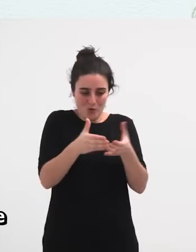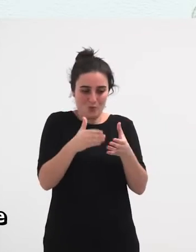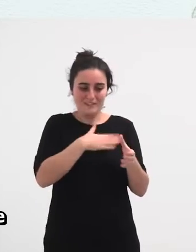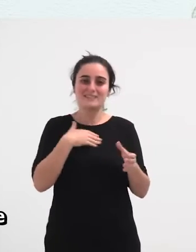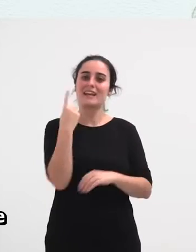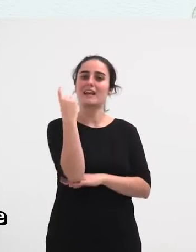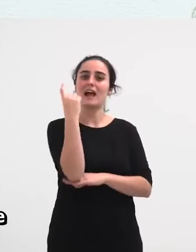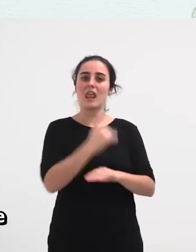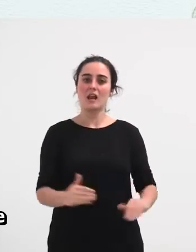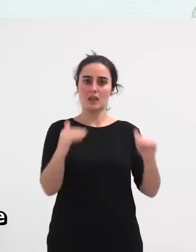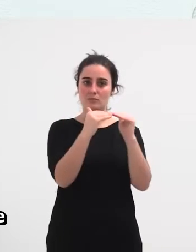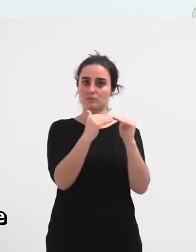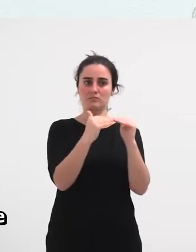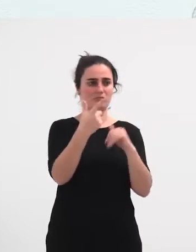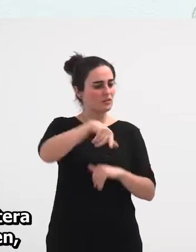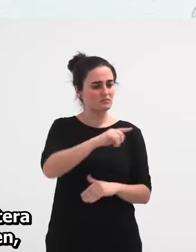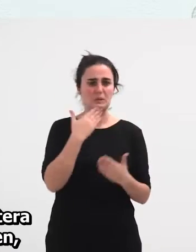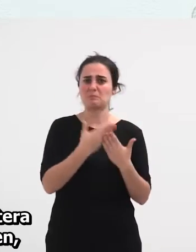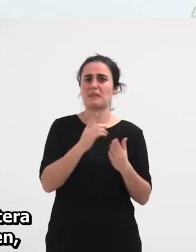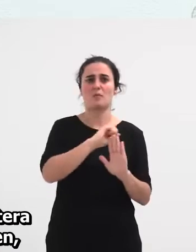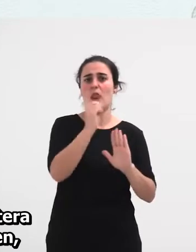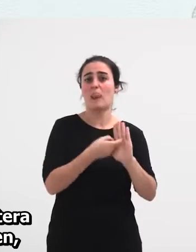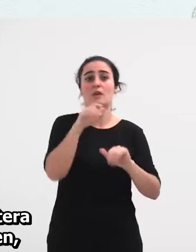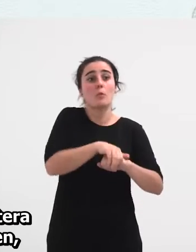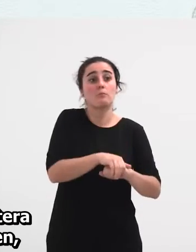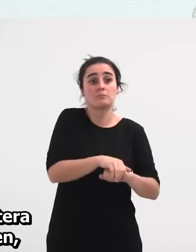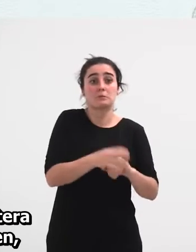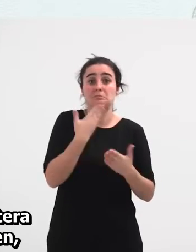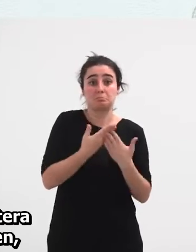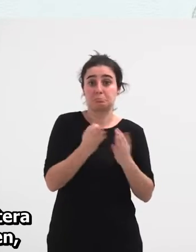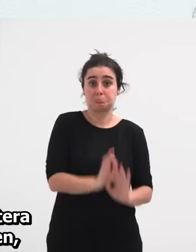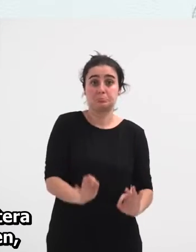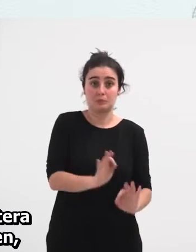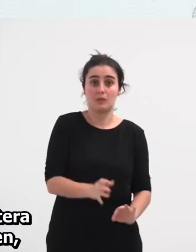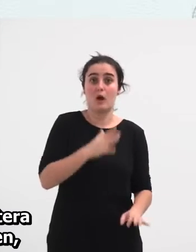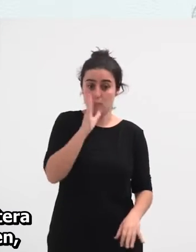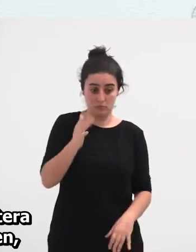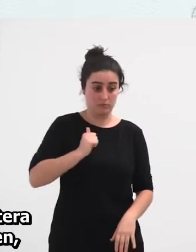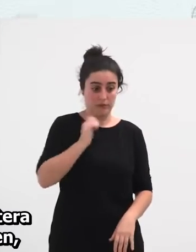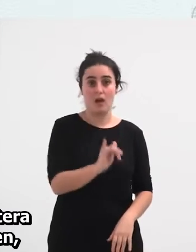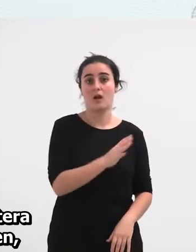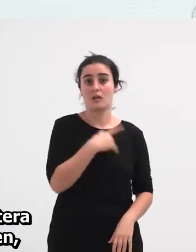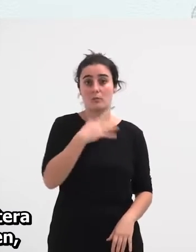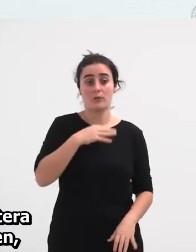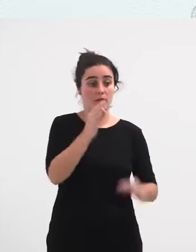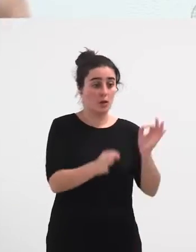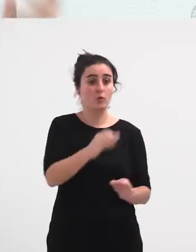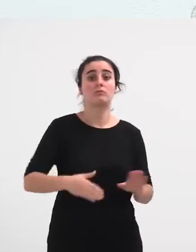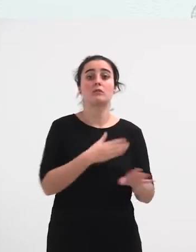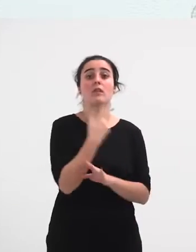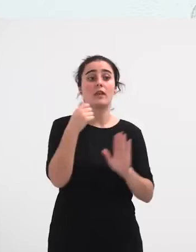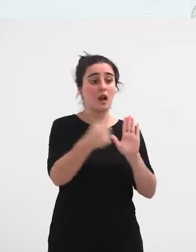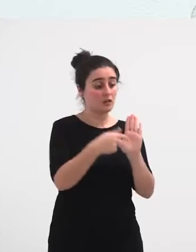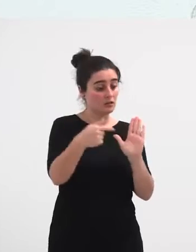eskatu legea betetzeko hor, badago aukera, joateko ausitegi batera eta esatea, bueno, artikulu hau ez da betetzen,